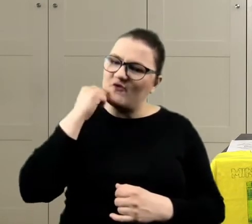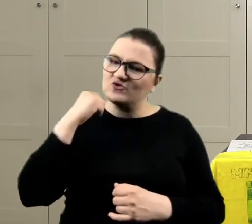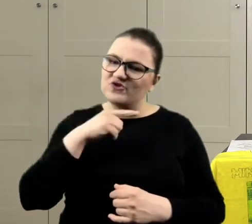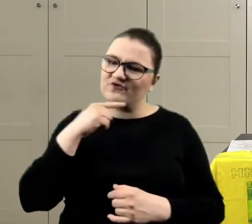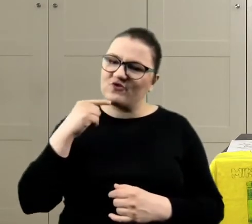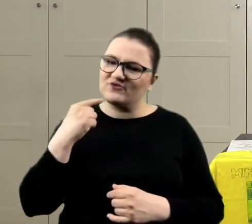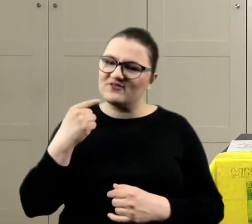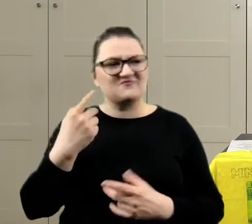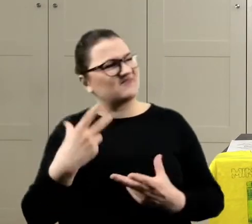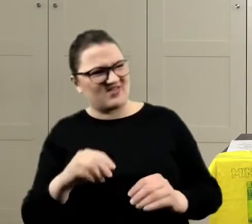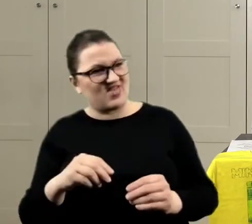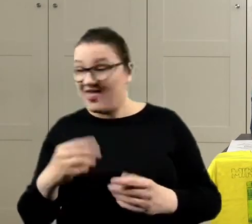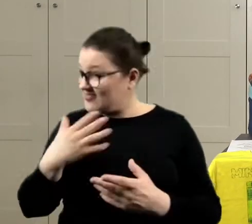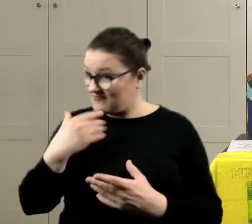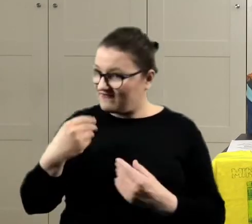ma już więcej?